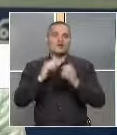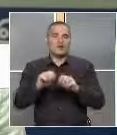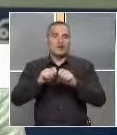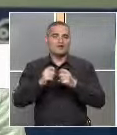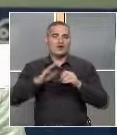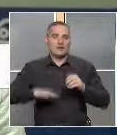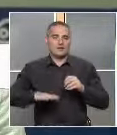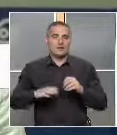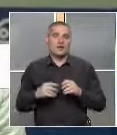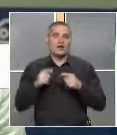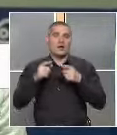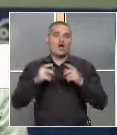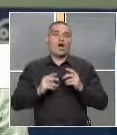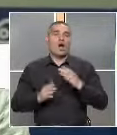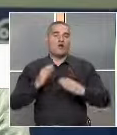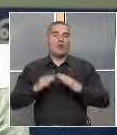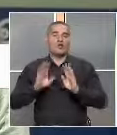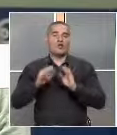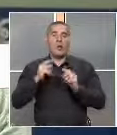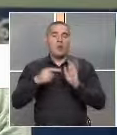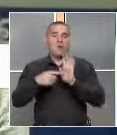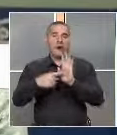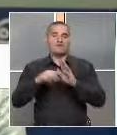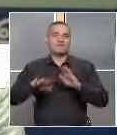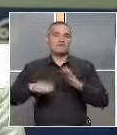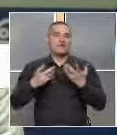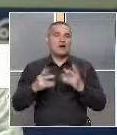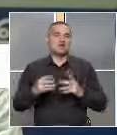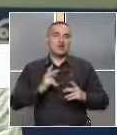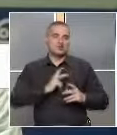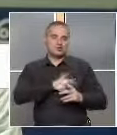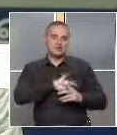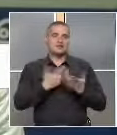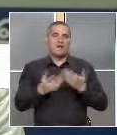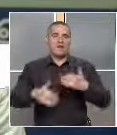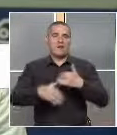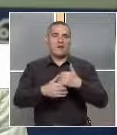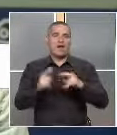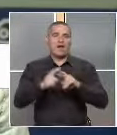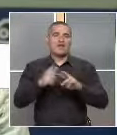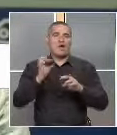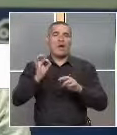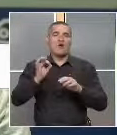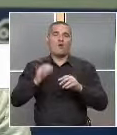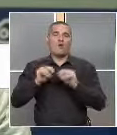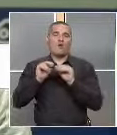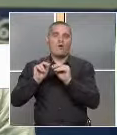показват на детето как да социализират, как си помагат, Емо Сан не знае думи, нао и детето го учат след това.